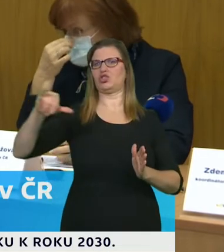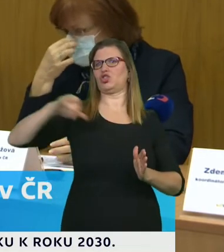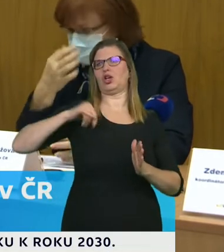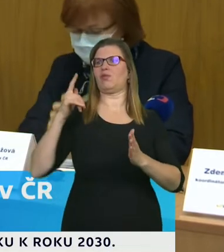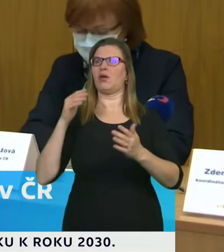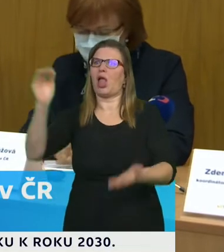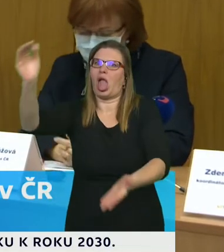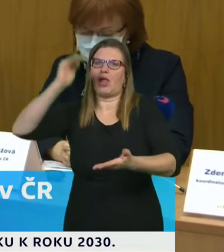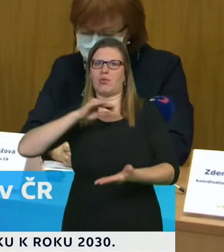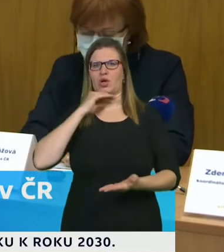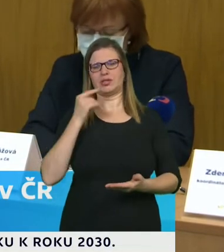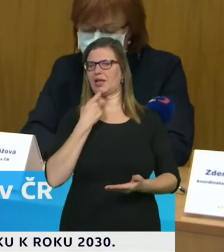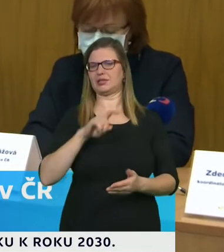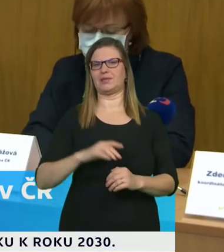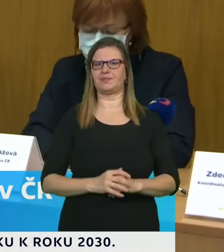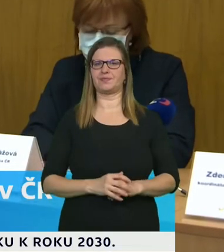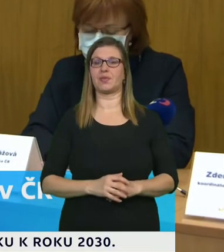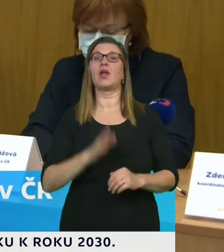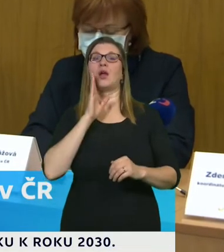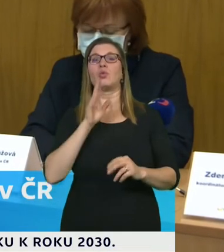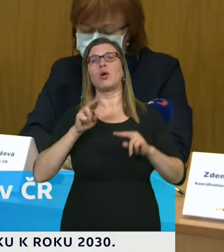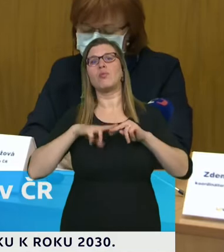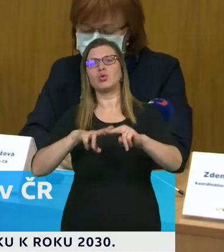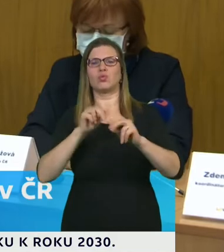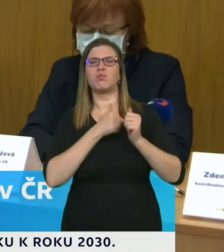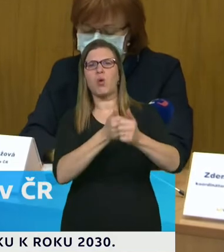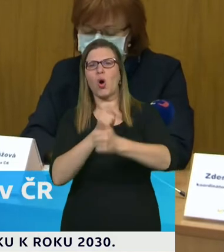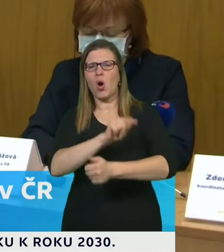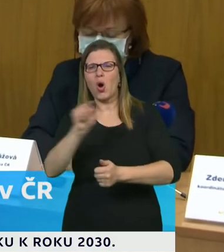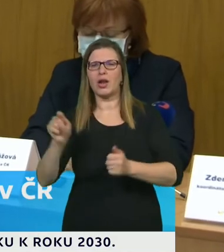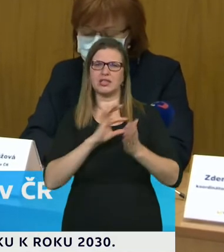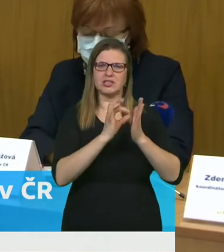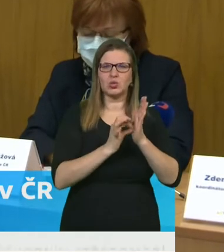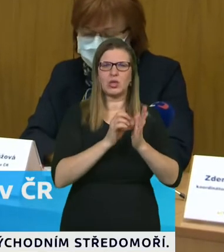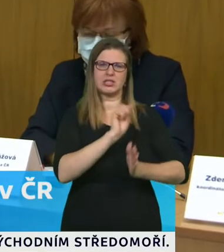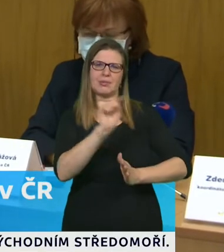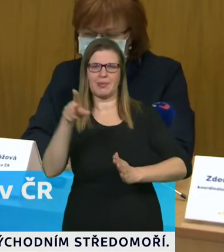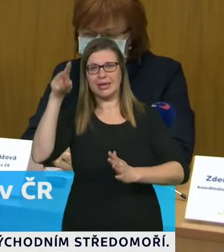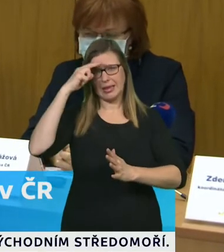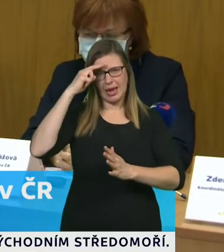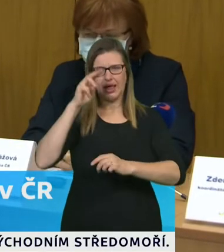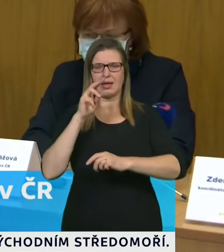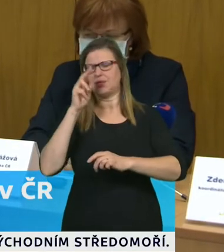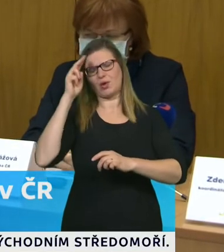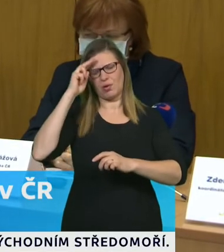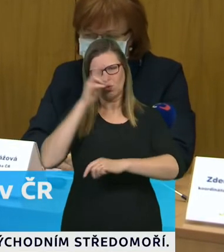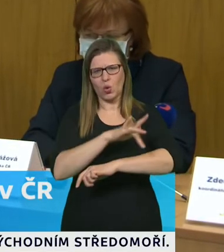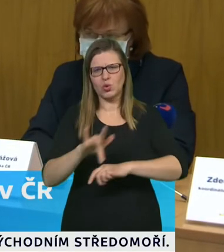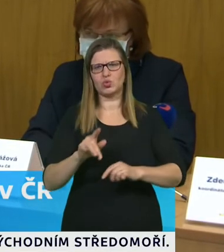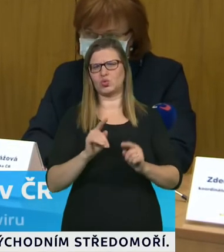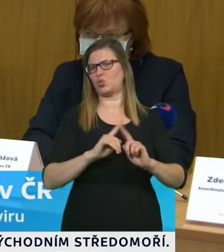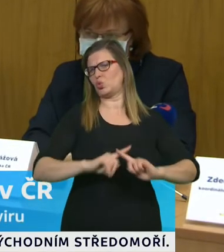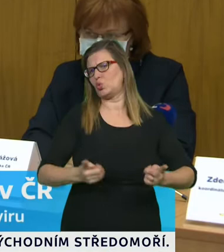těch jednotlivých zdravotnických zařízeních a domovech pokračovat covid pás o kterém se zmiňoval pan doktor